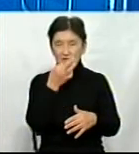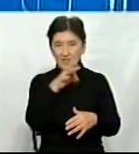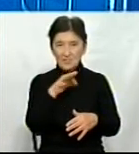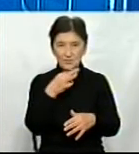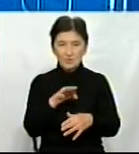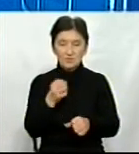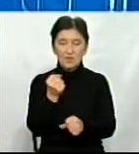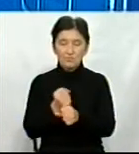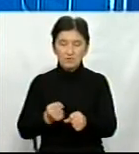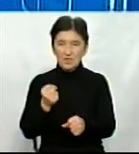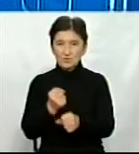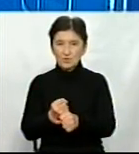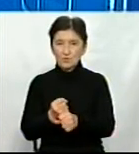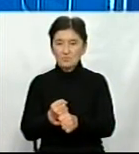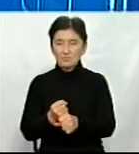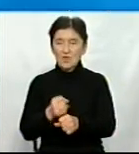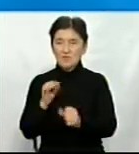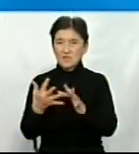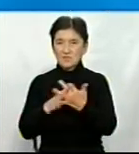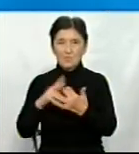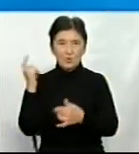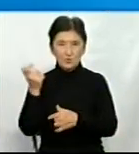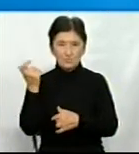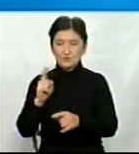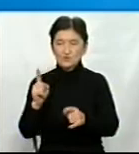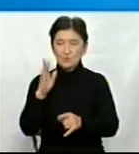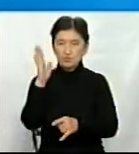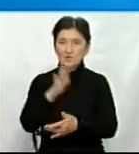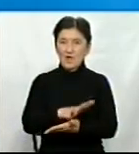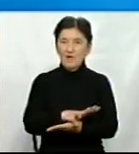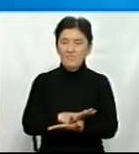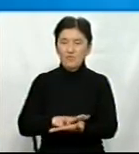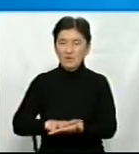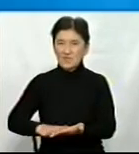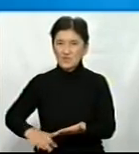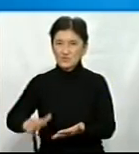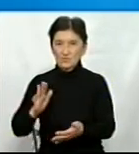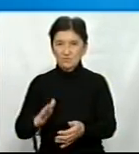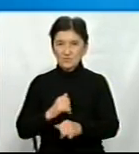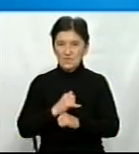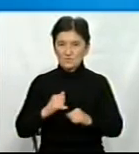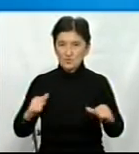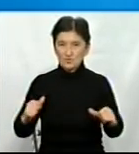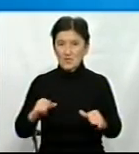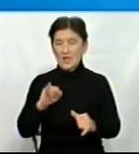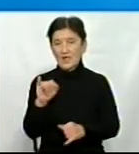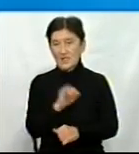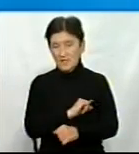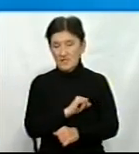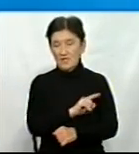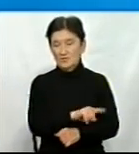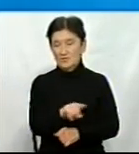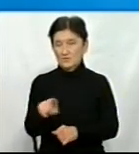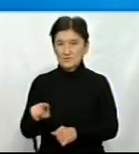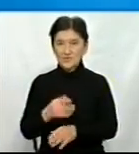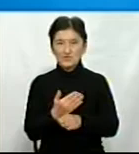Працюємо з нашими партнерами-господарствами, які по-дальшому розмножують еліту і першу репродукцію. І ось це частина наших